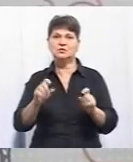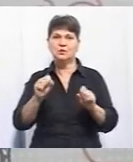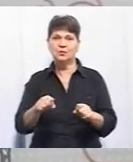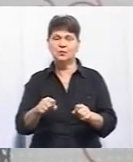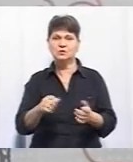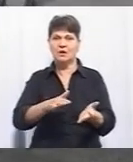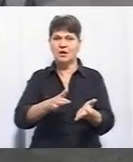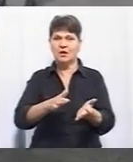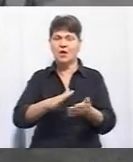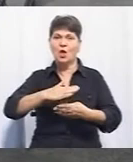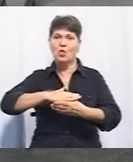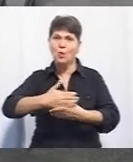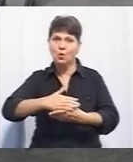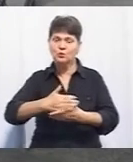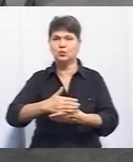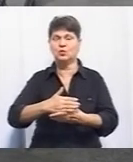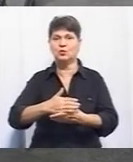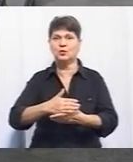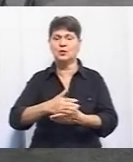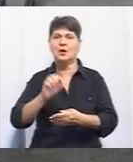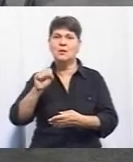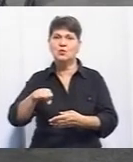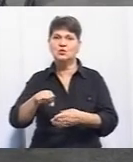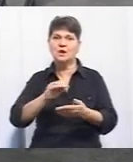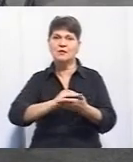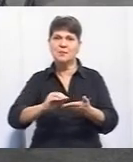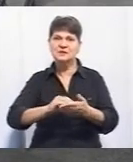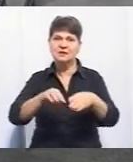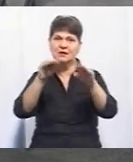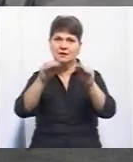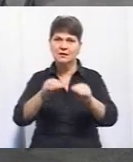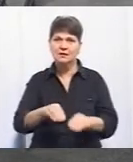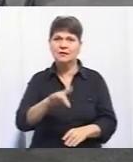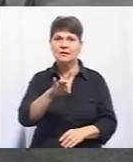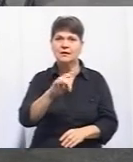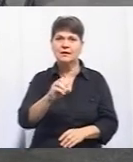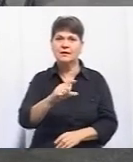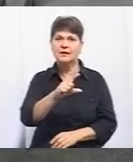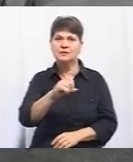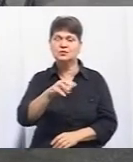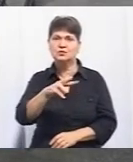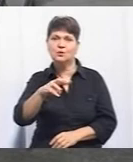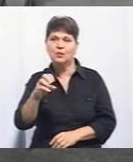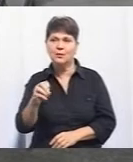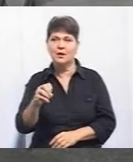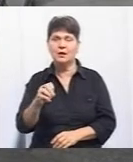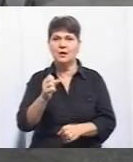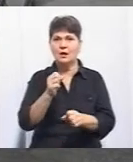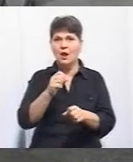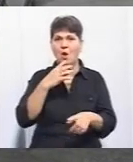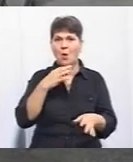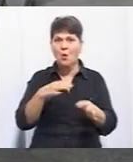зі своїм ноутбуком, вайфаєм покористуватись, можливо, треба написати резюме. Людина пройшла зі своїм ноутбуком, підготувала, консультант з пошуку роботи перевірила,